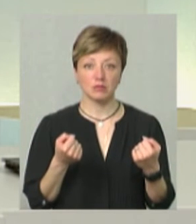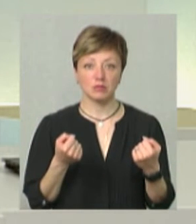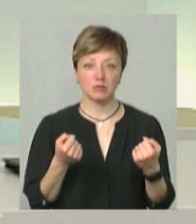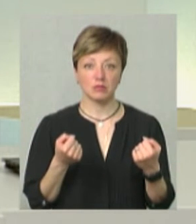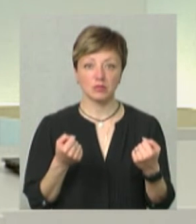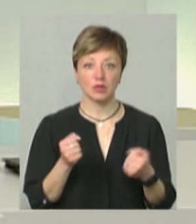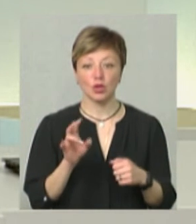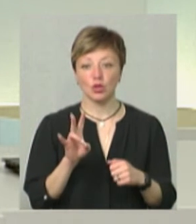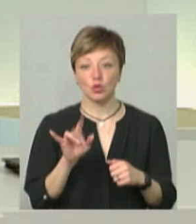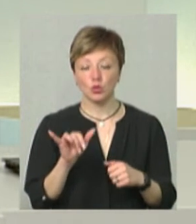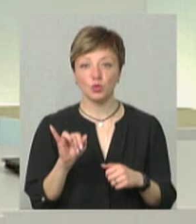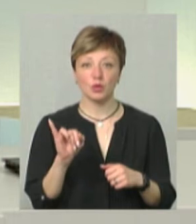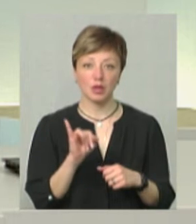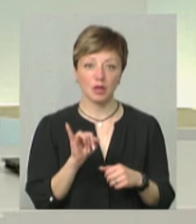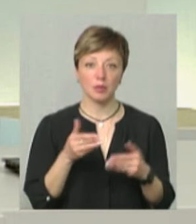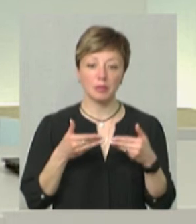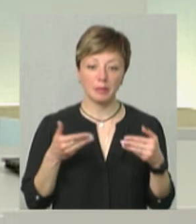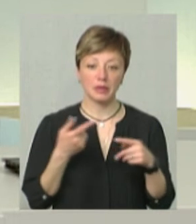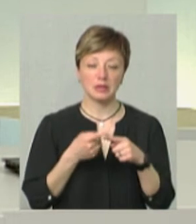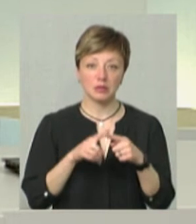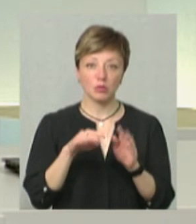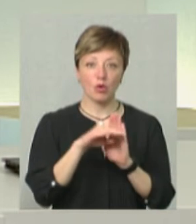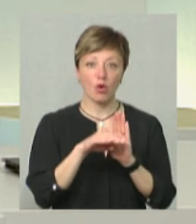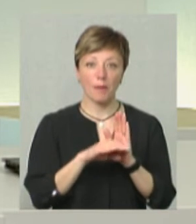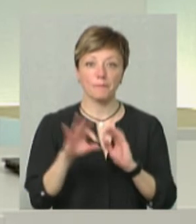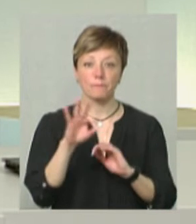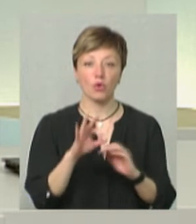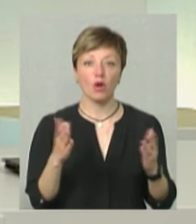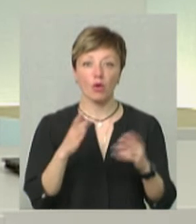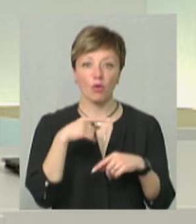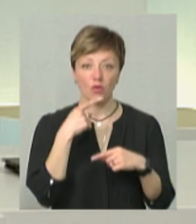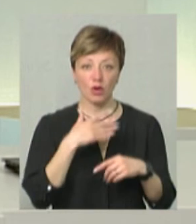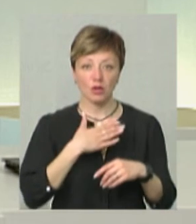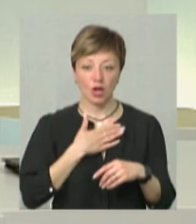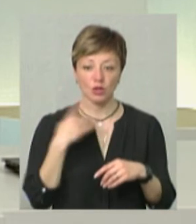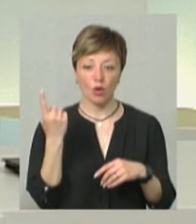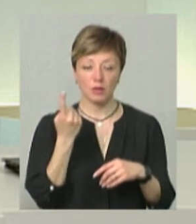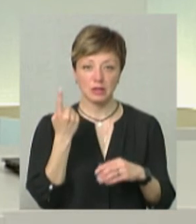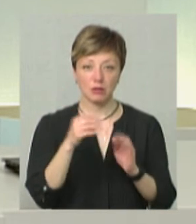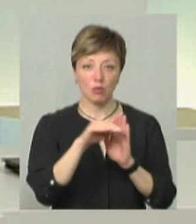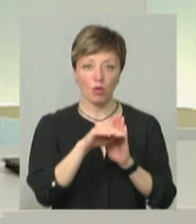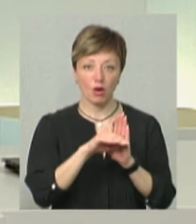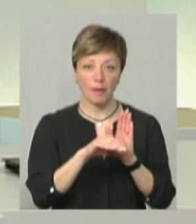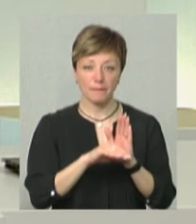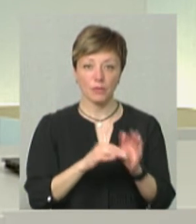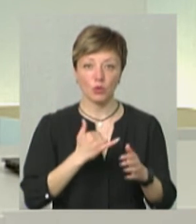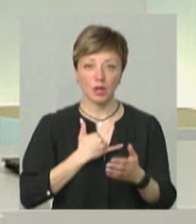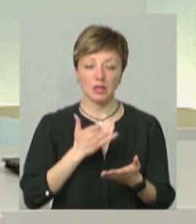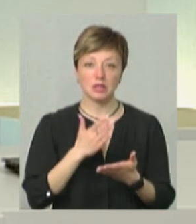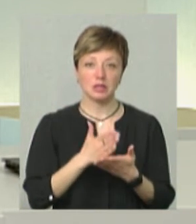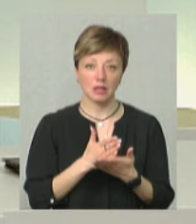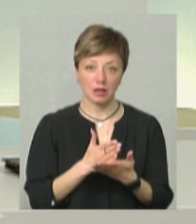Ну і ми, навіть в цій програмі, про яку ми говорили, в нашій обласній програмі, в нас є